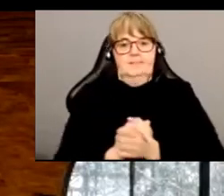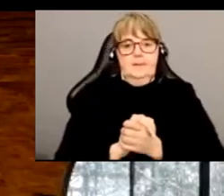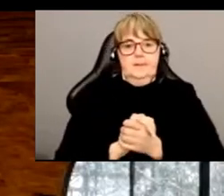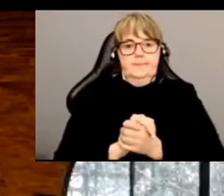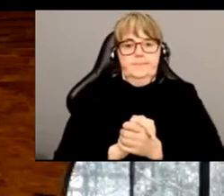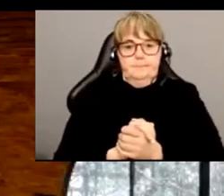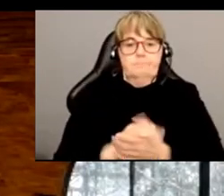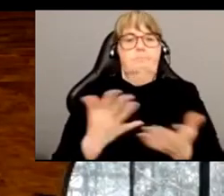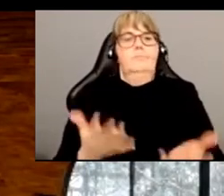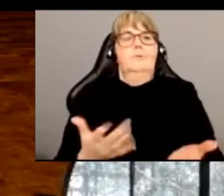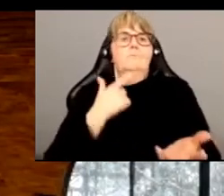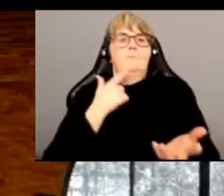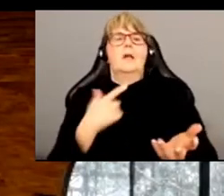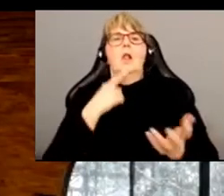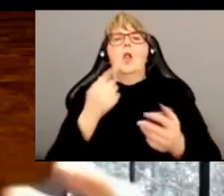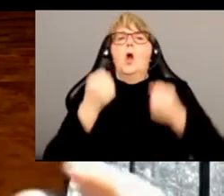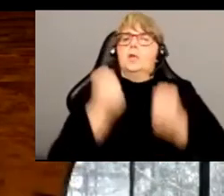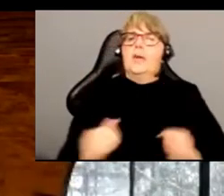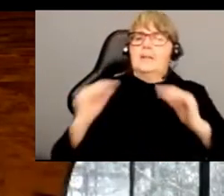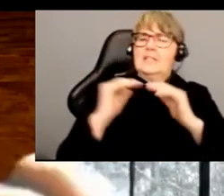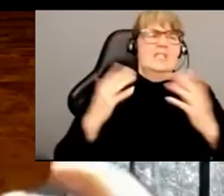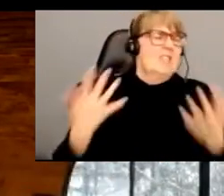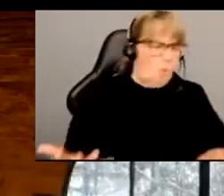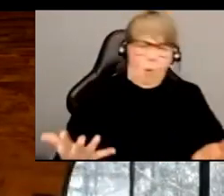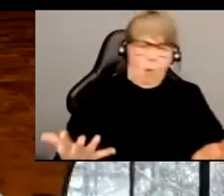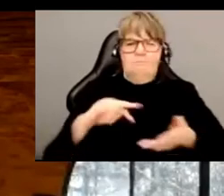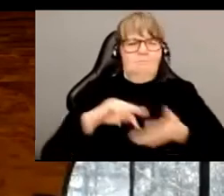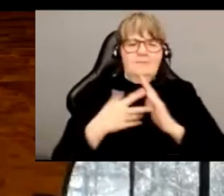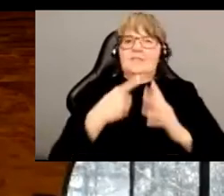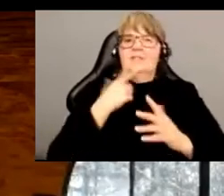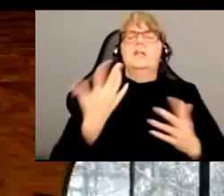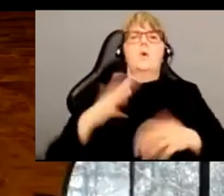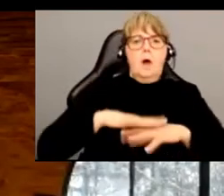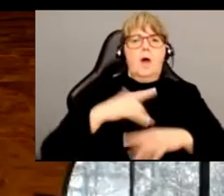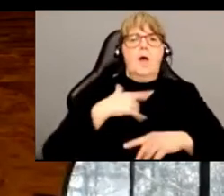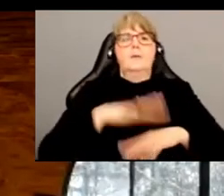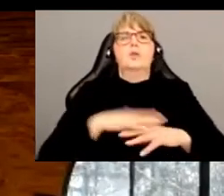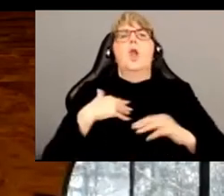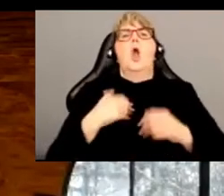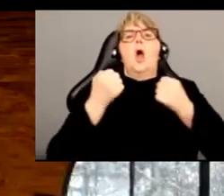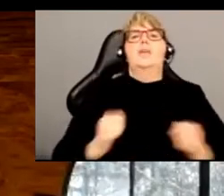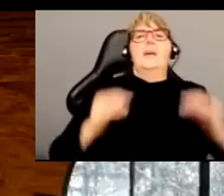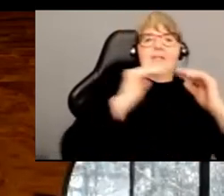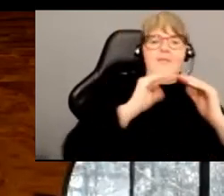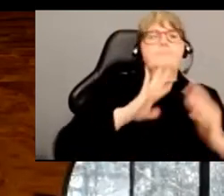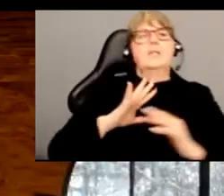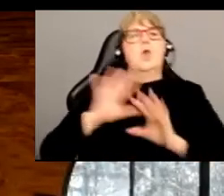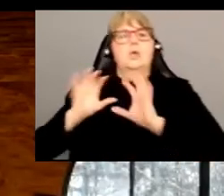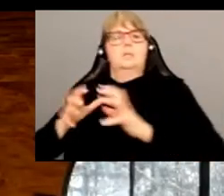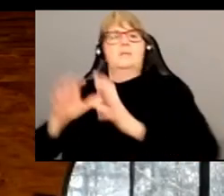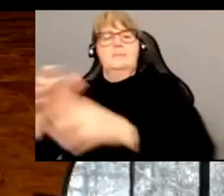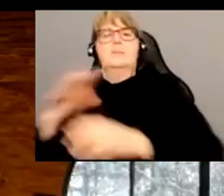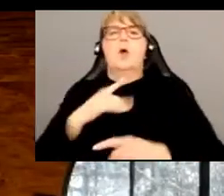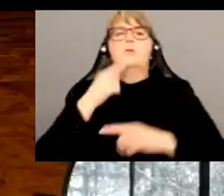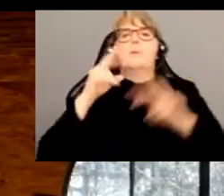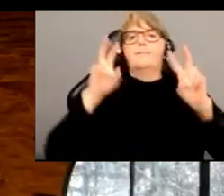capacitisme, qu'est-ce que c'est? Donc, je voulais faire des parallèles, des ponts et montrer les tensions entre le capacitisme et le spécisme. Le capacitisme, c'est